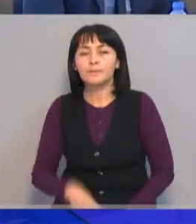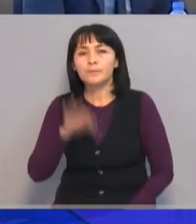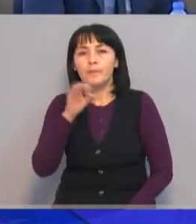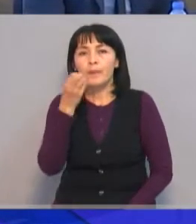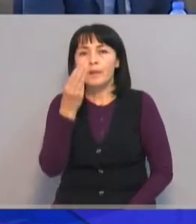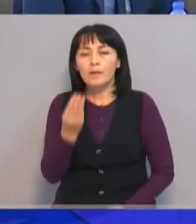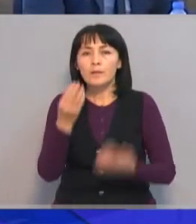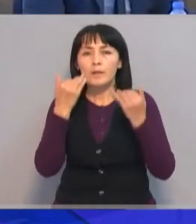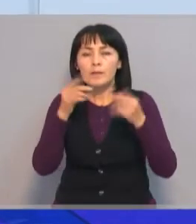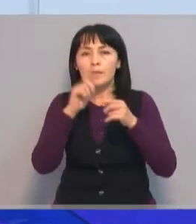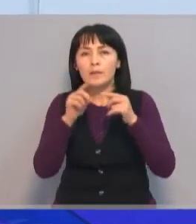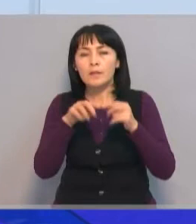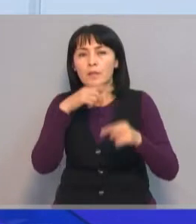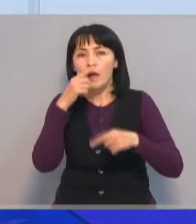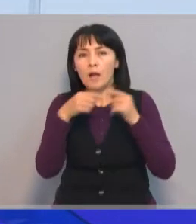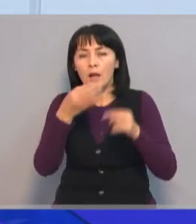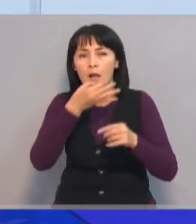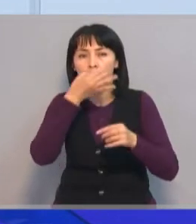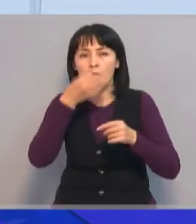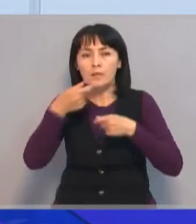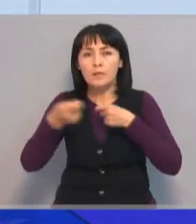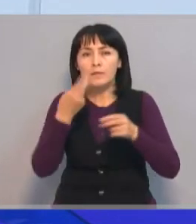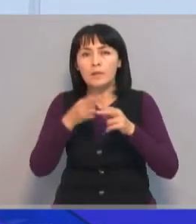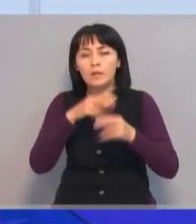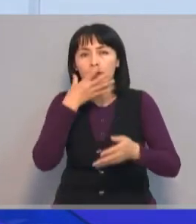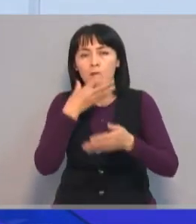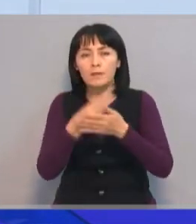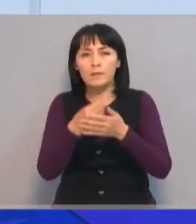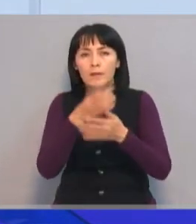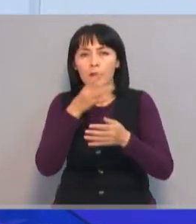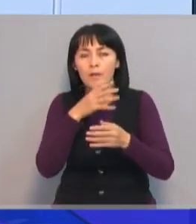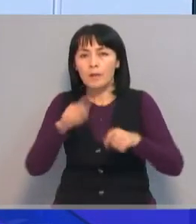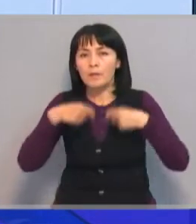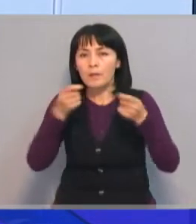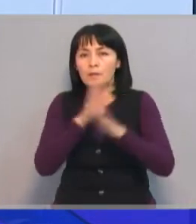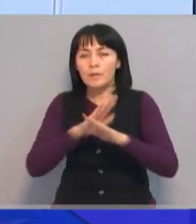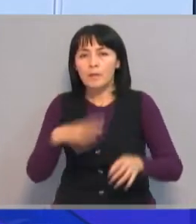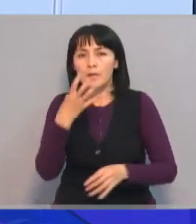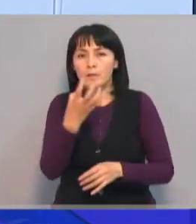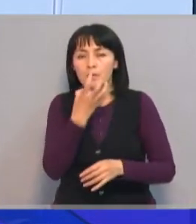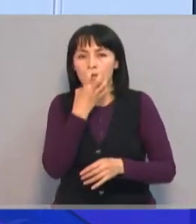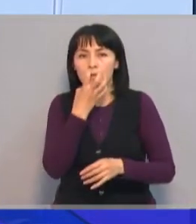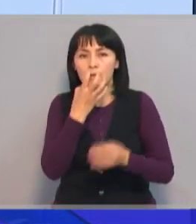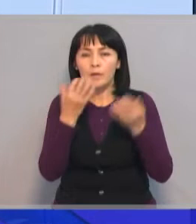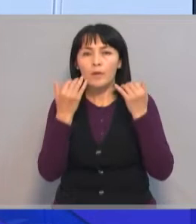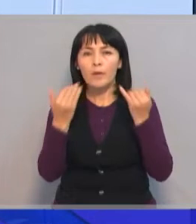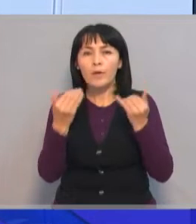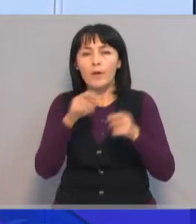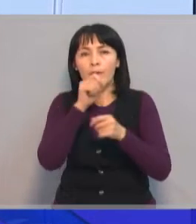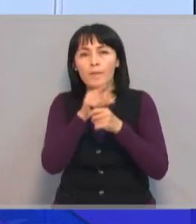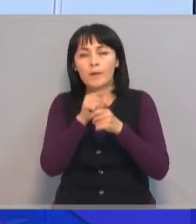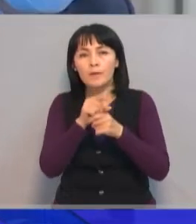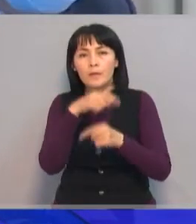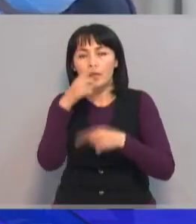Киев подверг резкой критике ответственных руководителей, которые своевременно не подключили жилые дома к системе отопления. Поручил